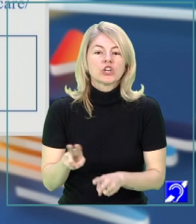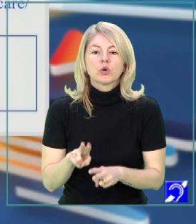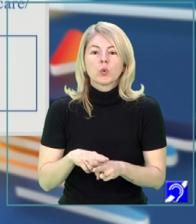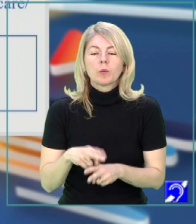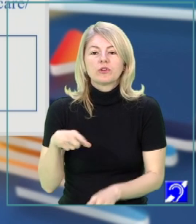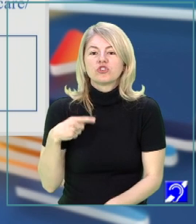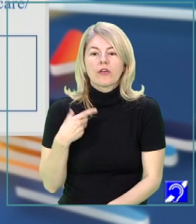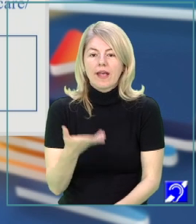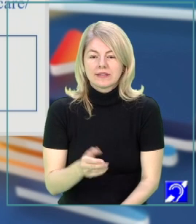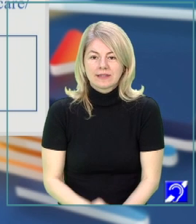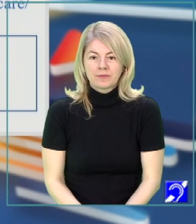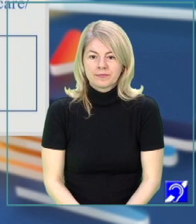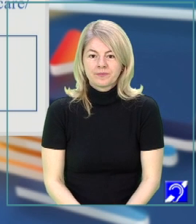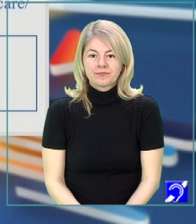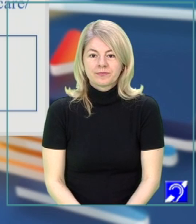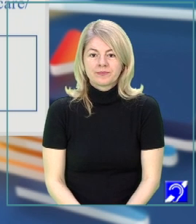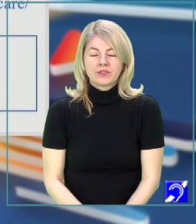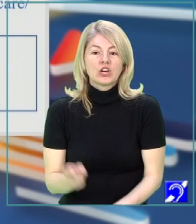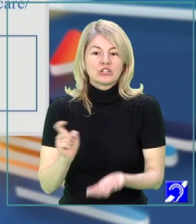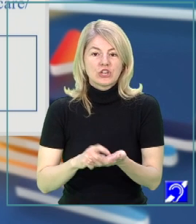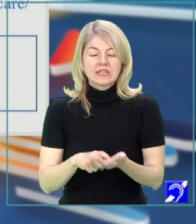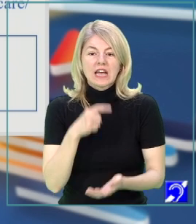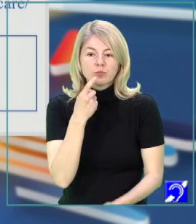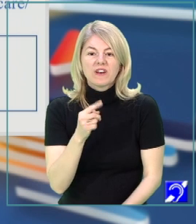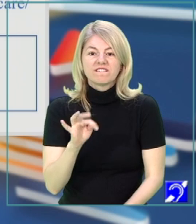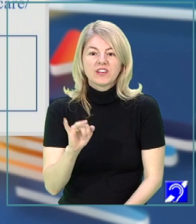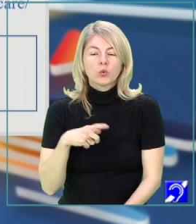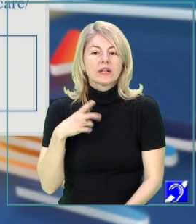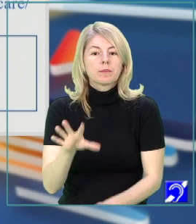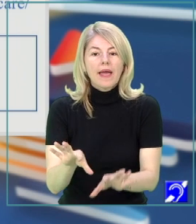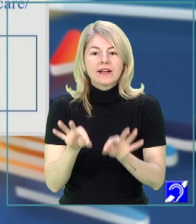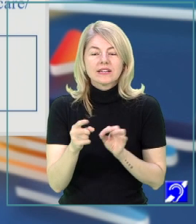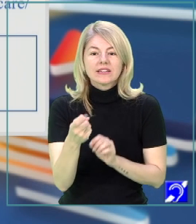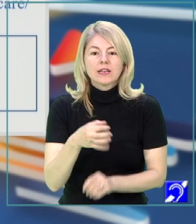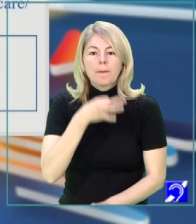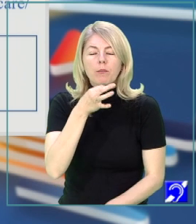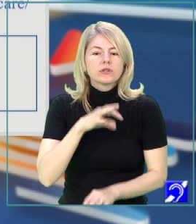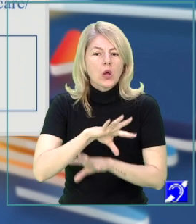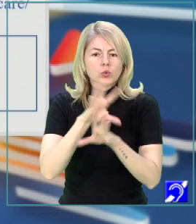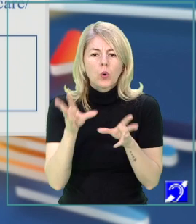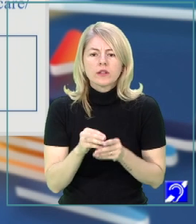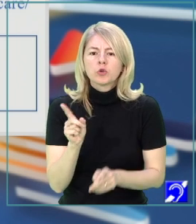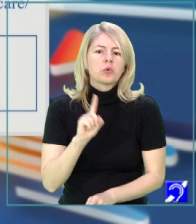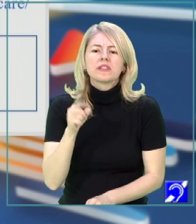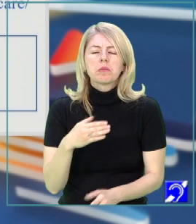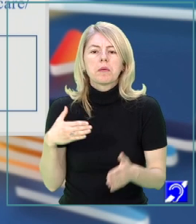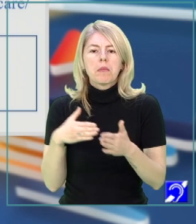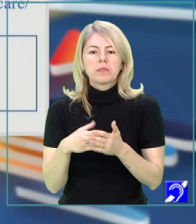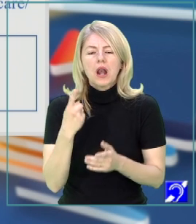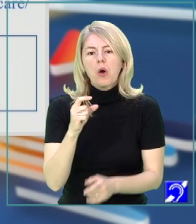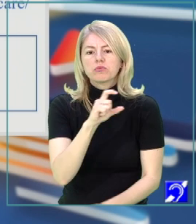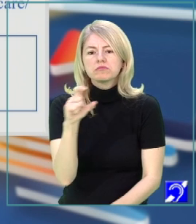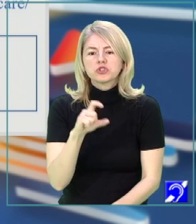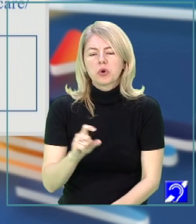După cum ne spune cerința, figurile de stil trebuie extrase din întreaga poezie. Deci nu trebuie să mă limitez la o